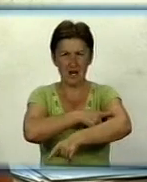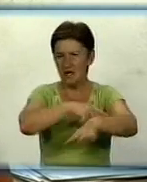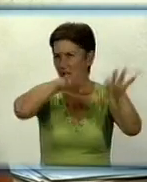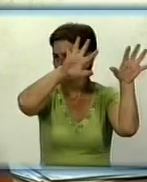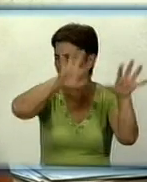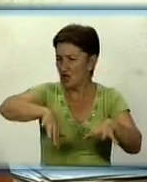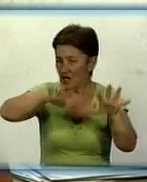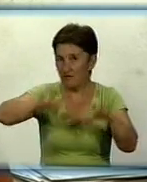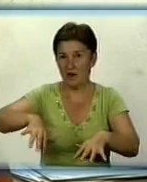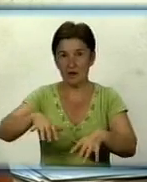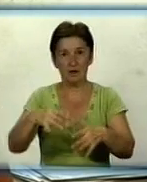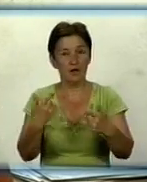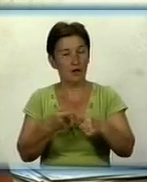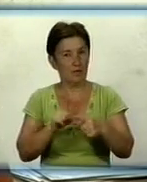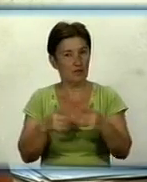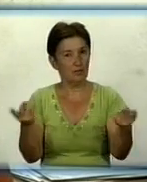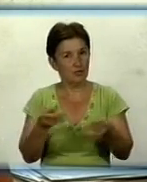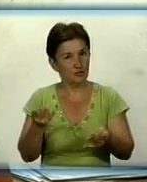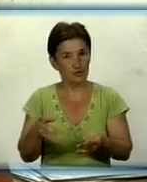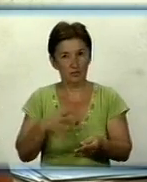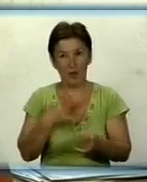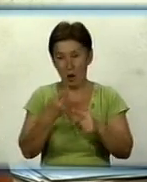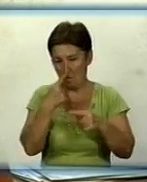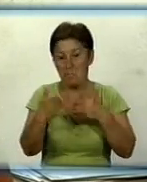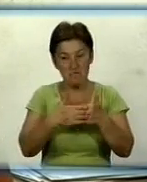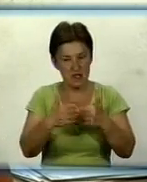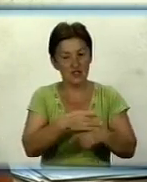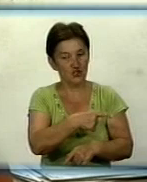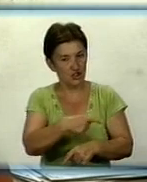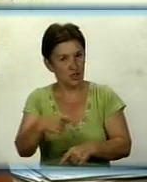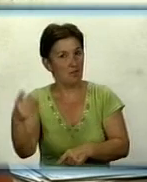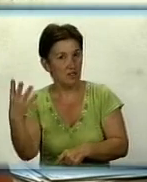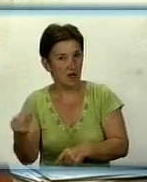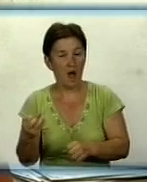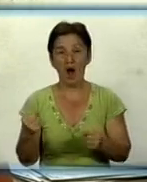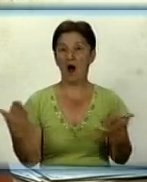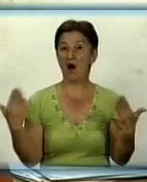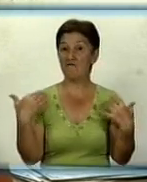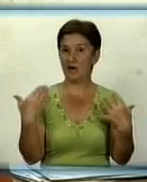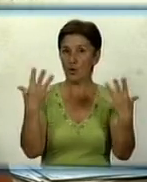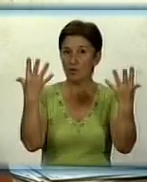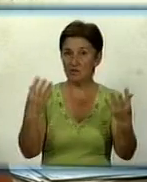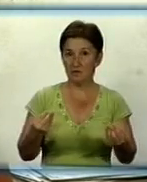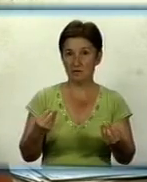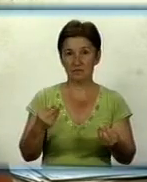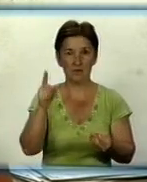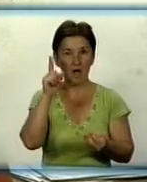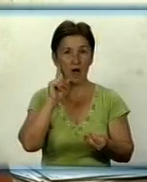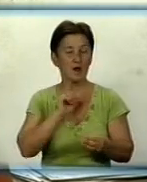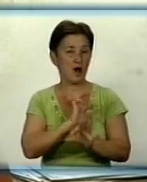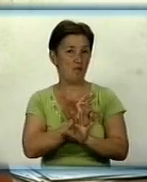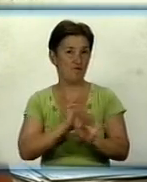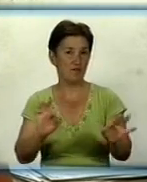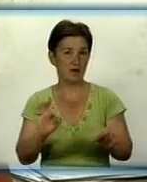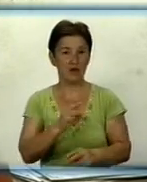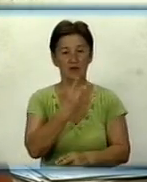прохання людей бути дуже обережними, це найближчими днями. А вже на вихідні дні ми очікуємо комфортну температуру в межах